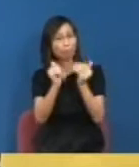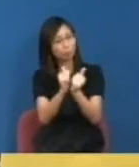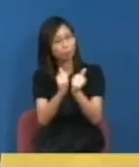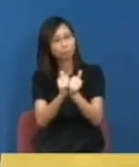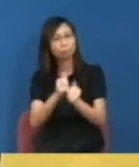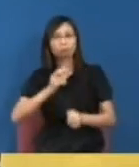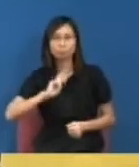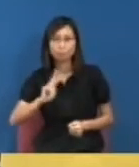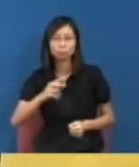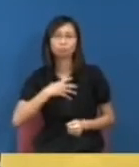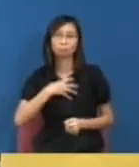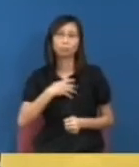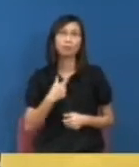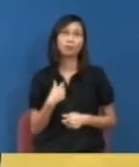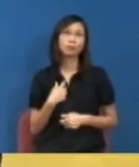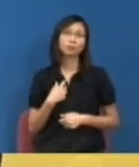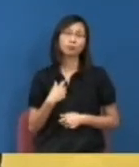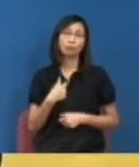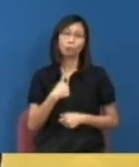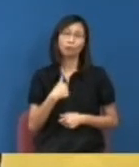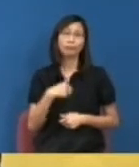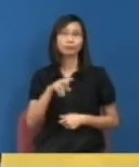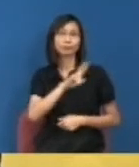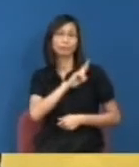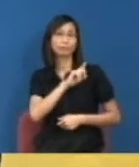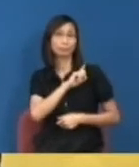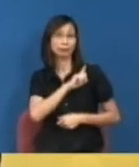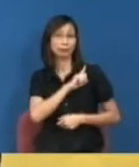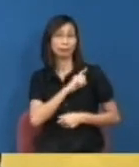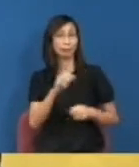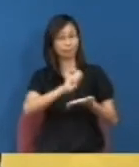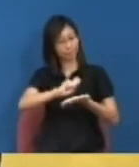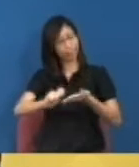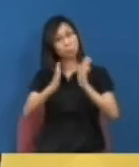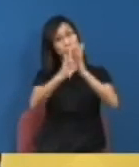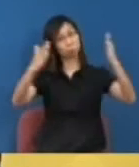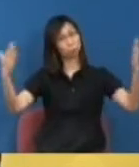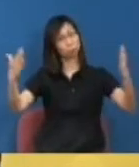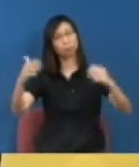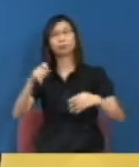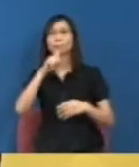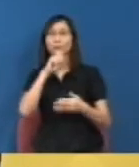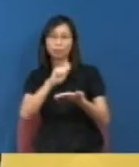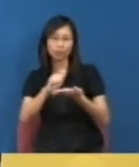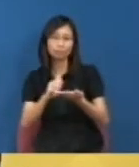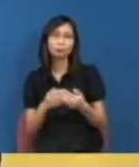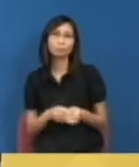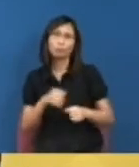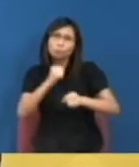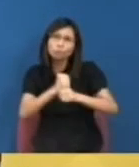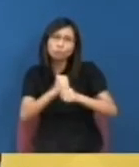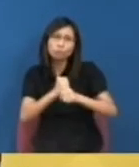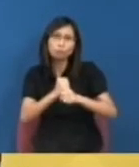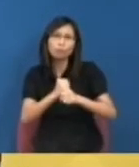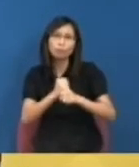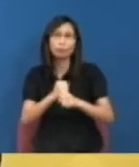我想事實上我自己起有一篇報紙的文章也提到究竟你如何處理殖民地大